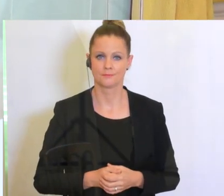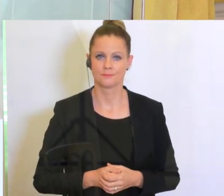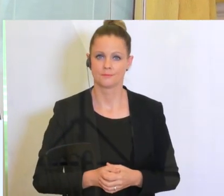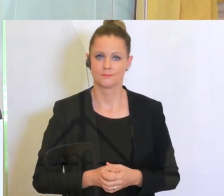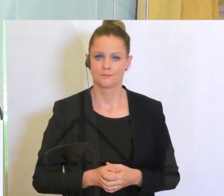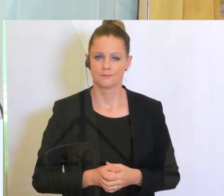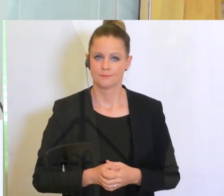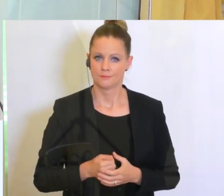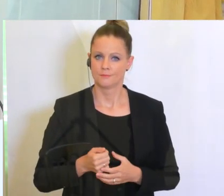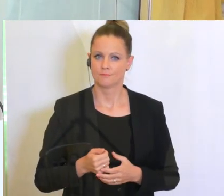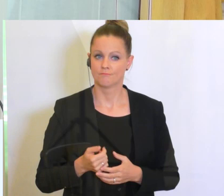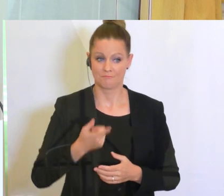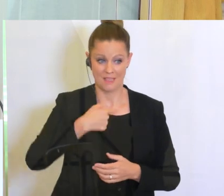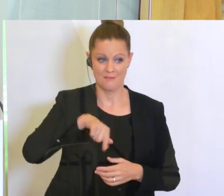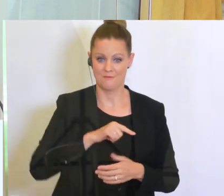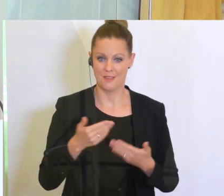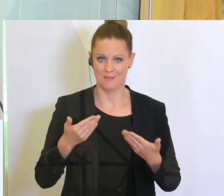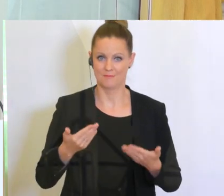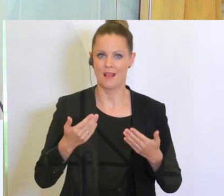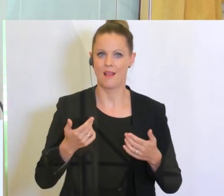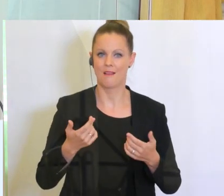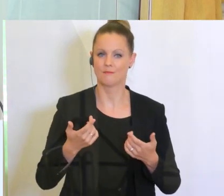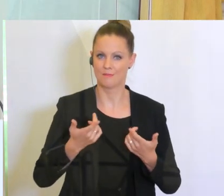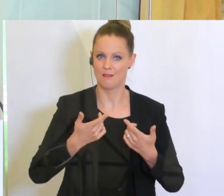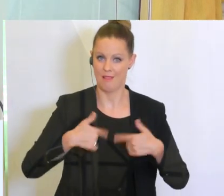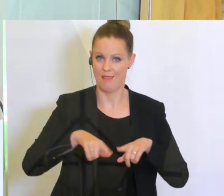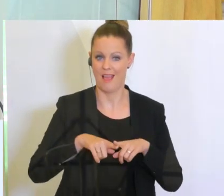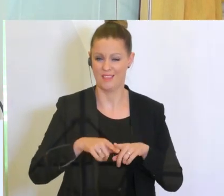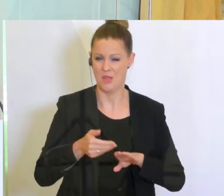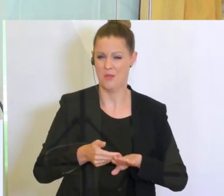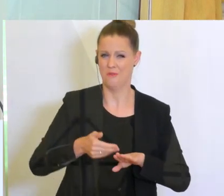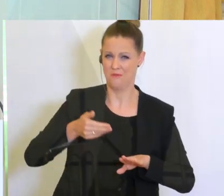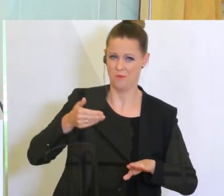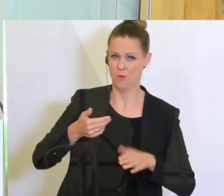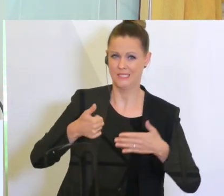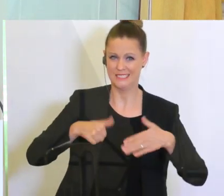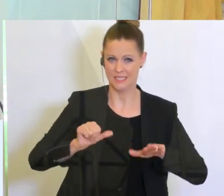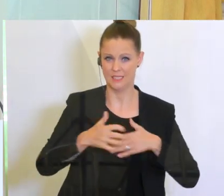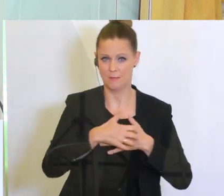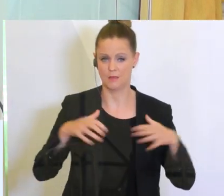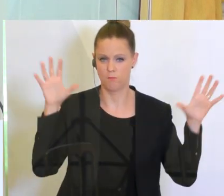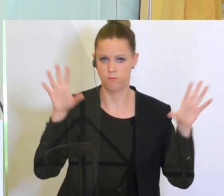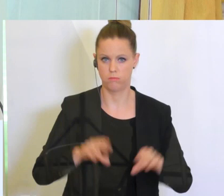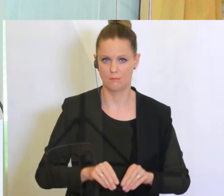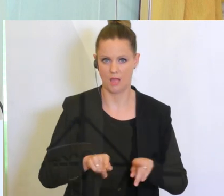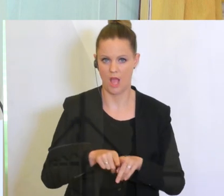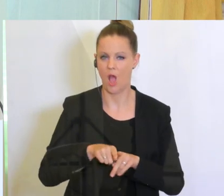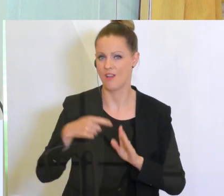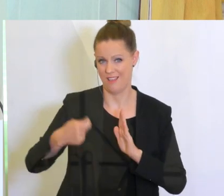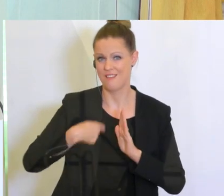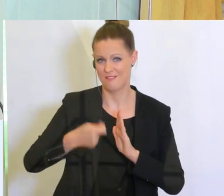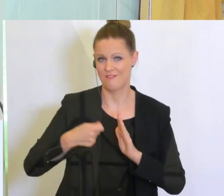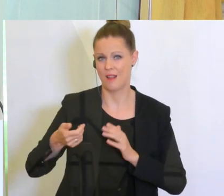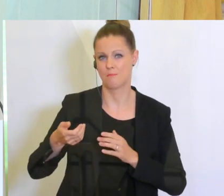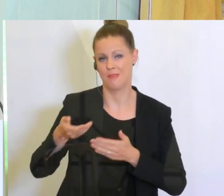eines der Länder gewesen, das relativ früh am 16. März den Lockdown auch für die Filmwirtschaft sozusagen